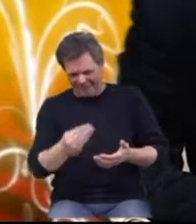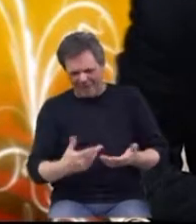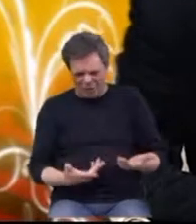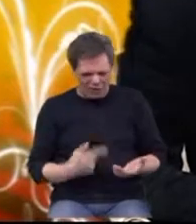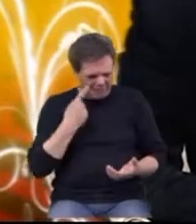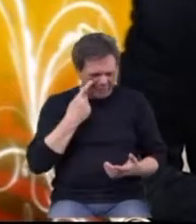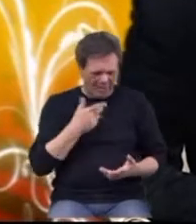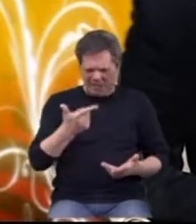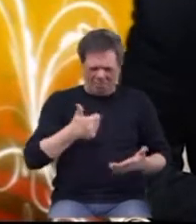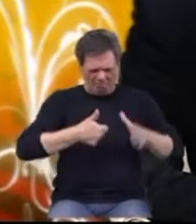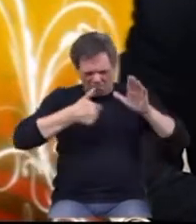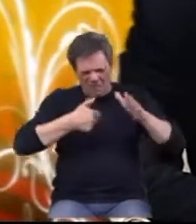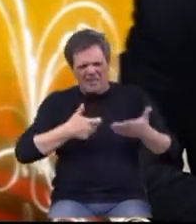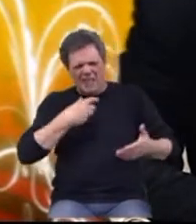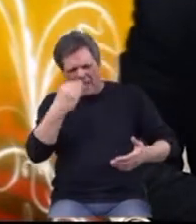jasne.